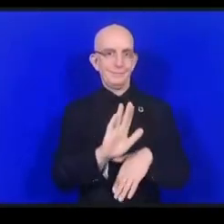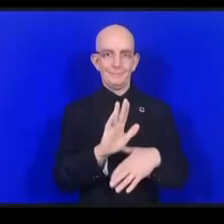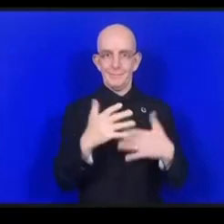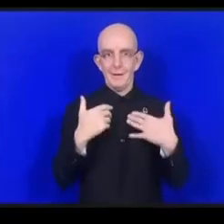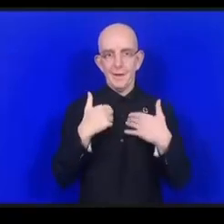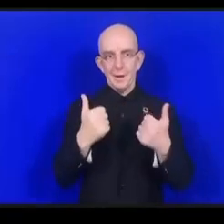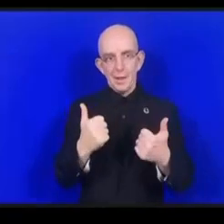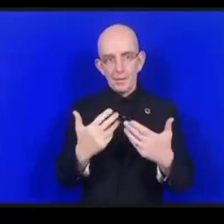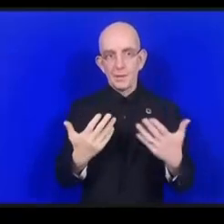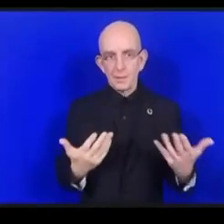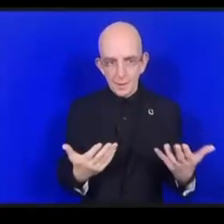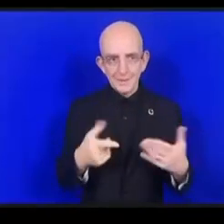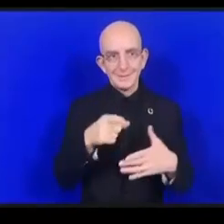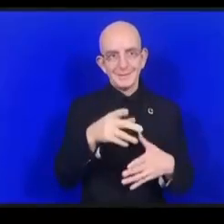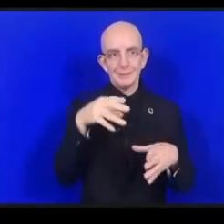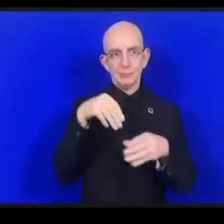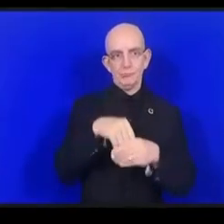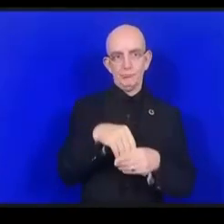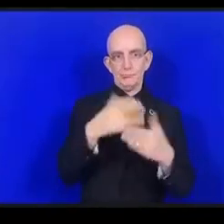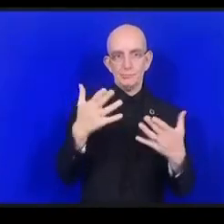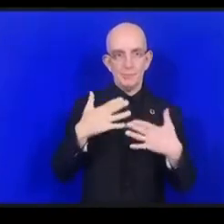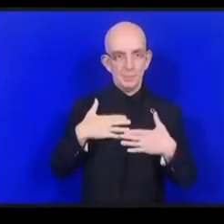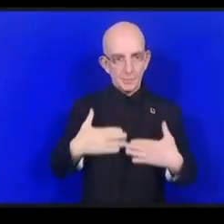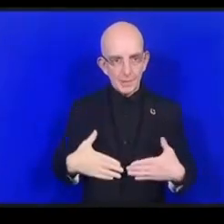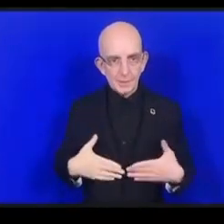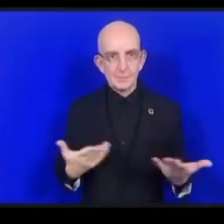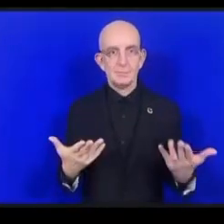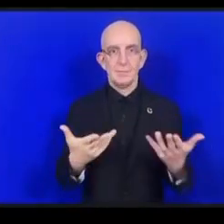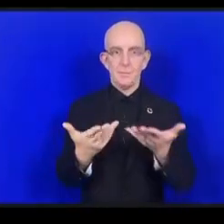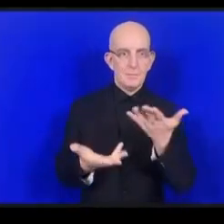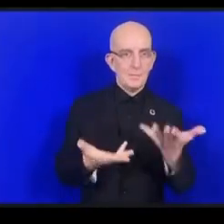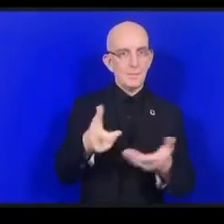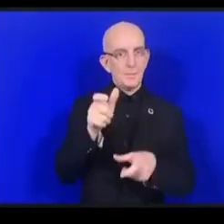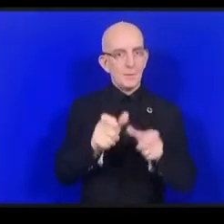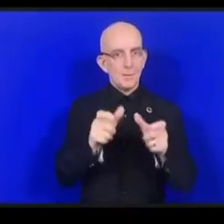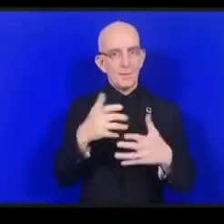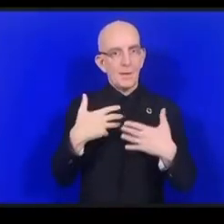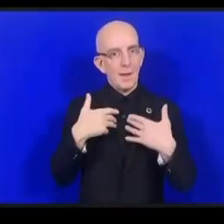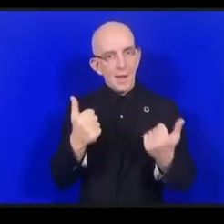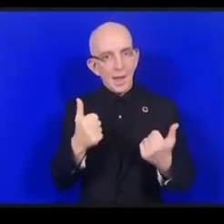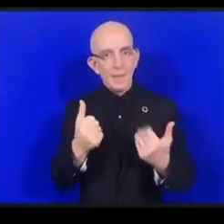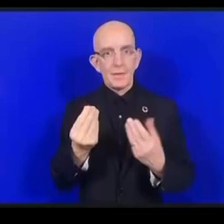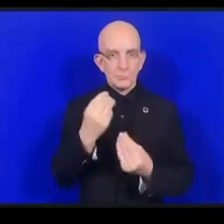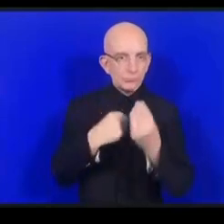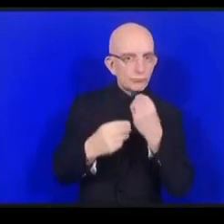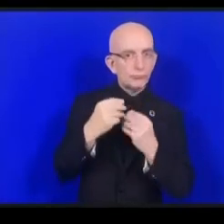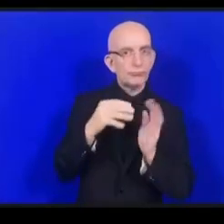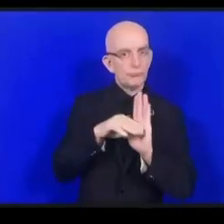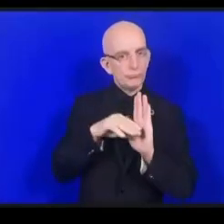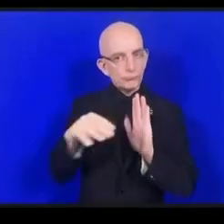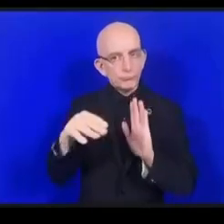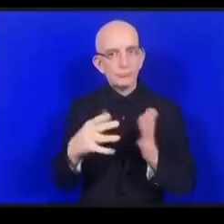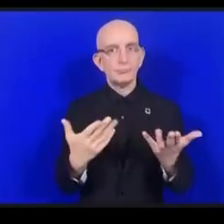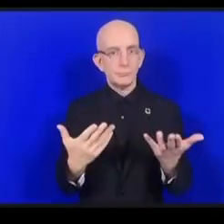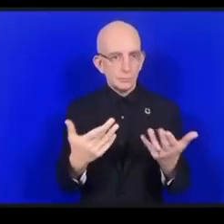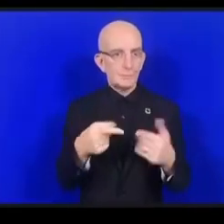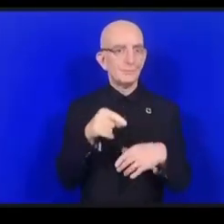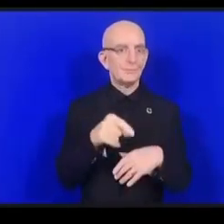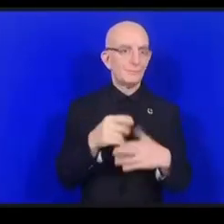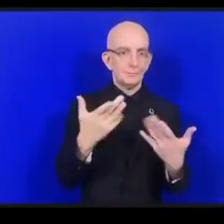عمل إذن قائمة بما يمكن أن ننجزه ما بالنسبة للصحة